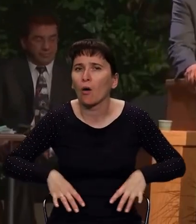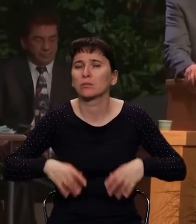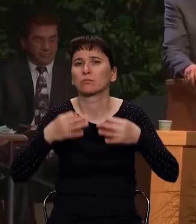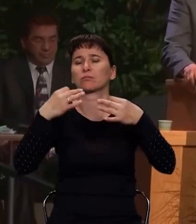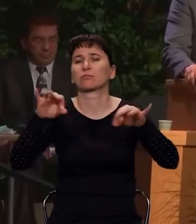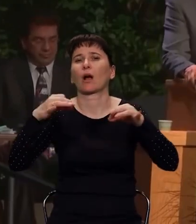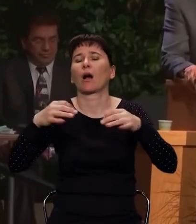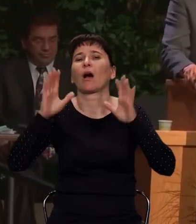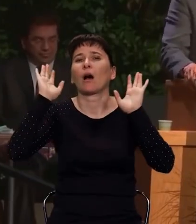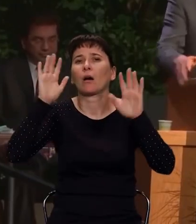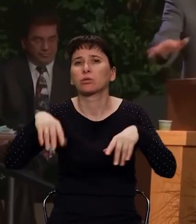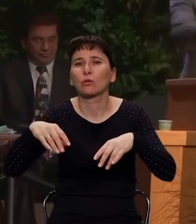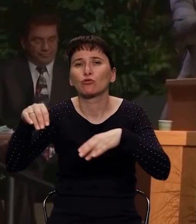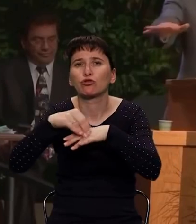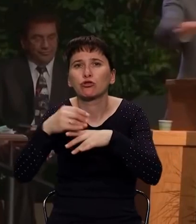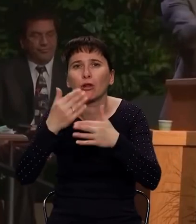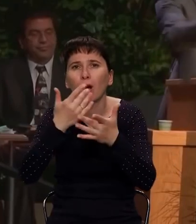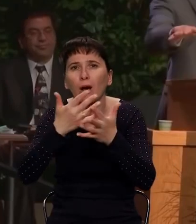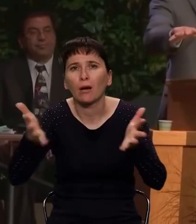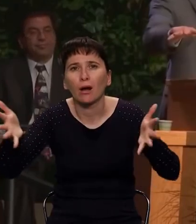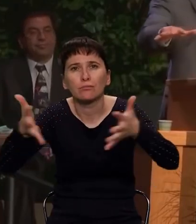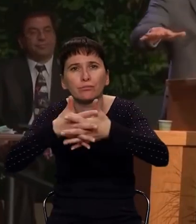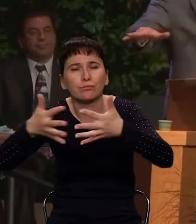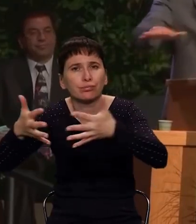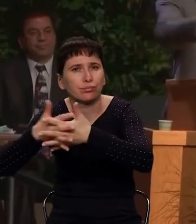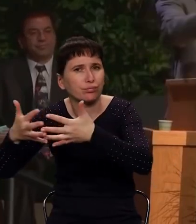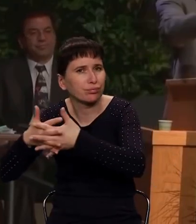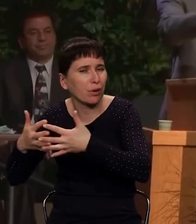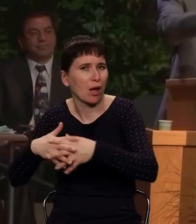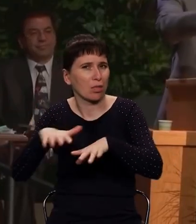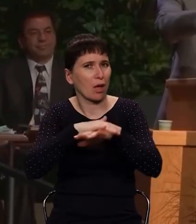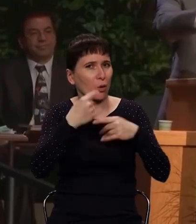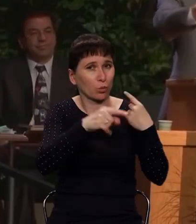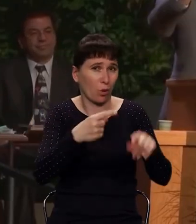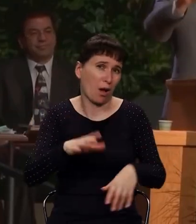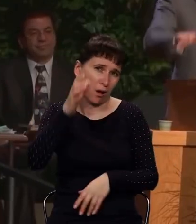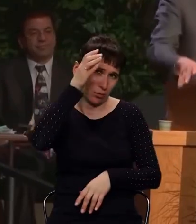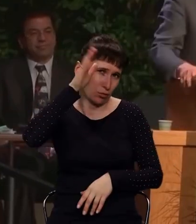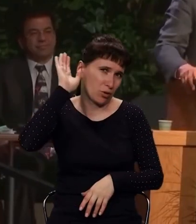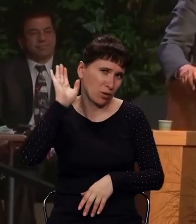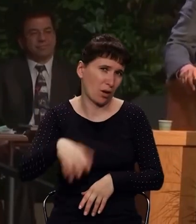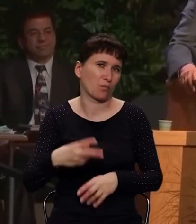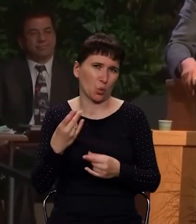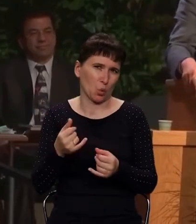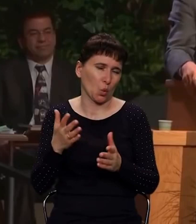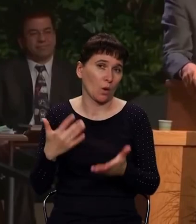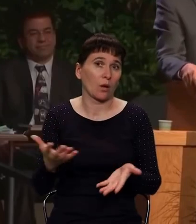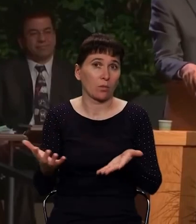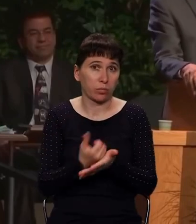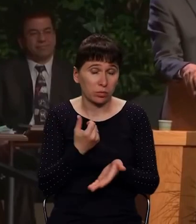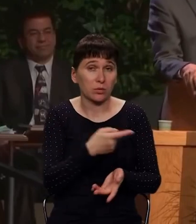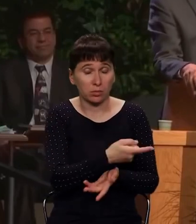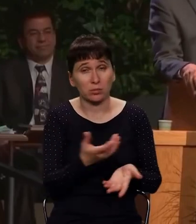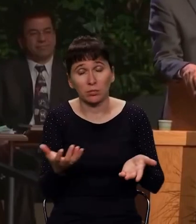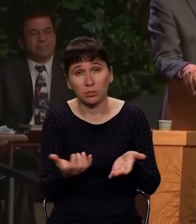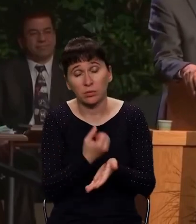это. Бог запретил смешиваться с чужими народами, брать себе жен оттуда. Соломон это сделал, и это стало причиной